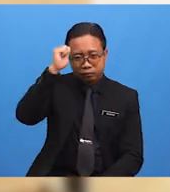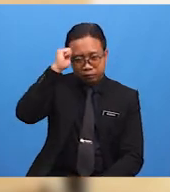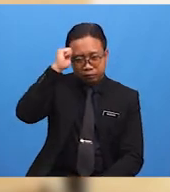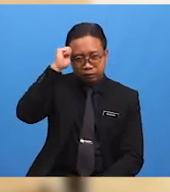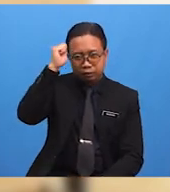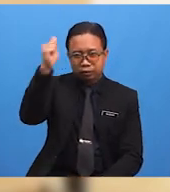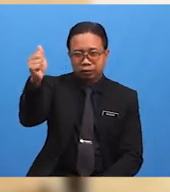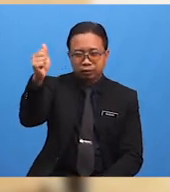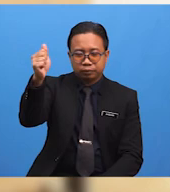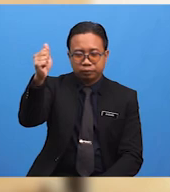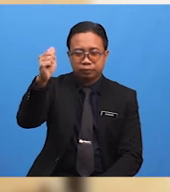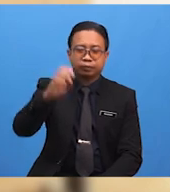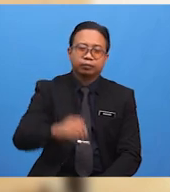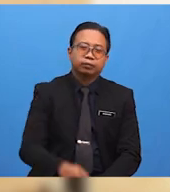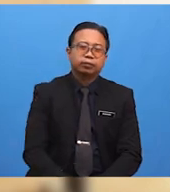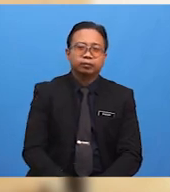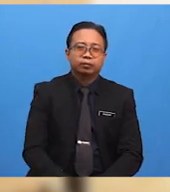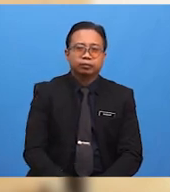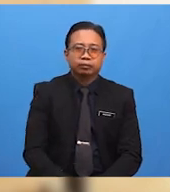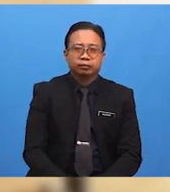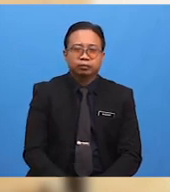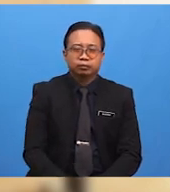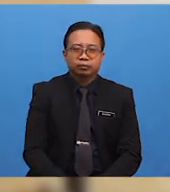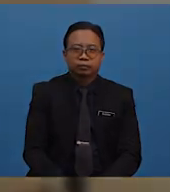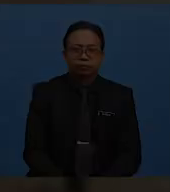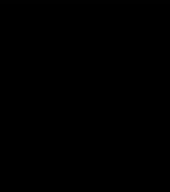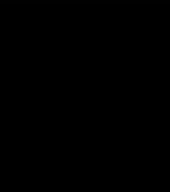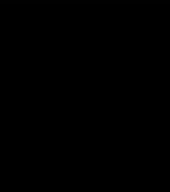Assalamualaikum Warahmatullahi Wabarakatuh